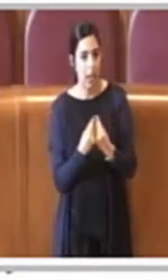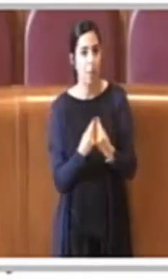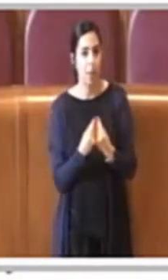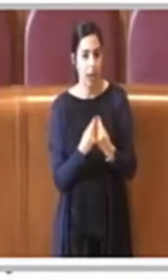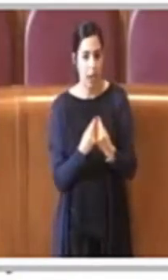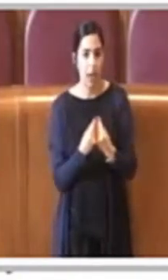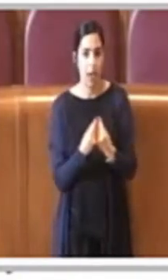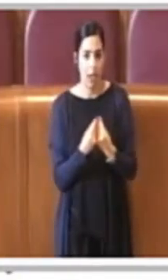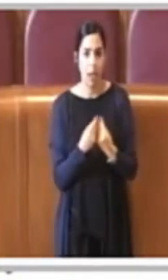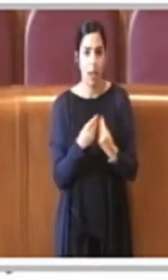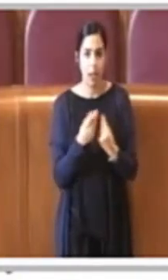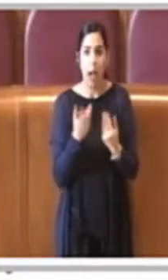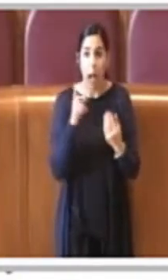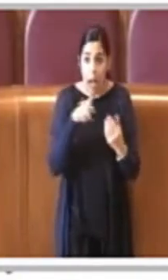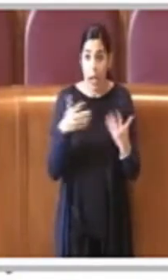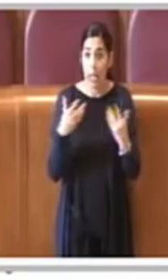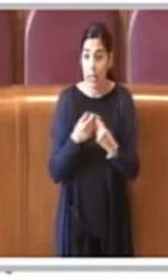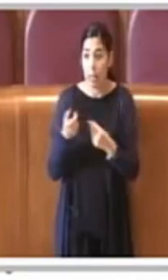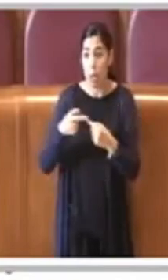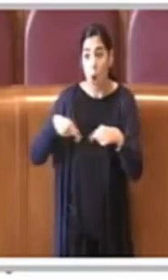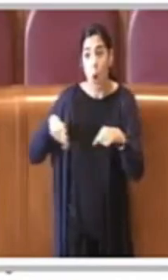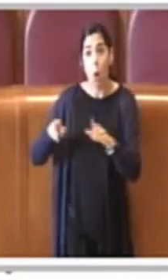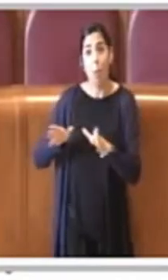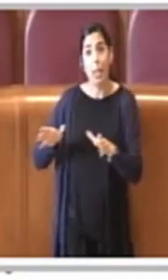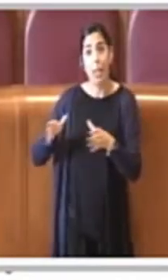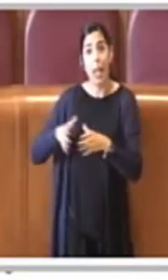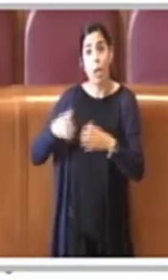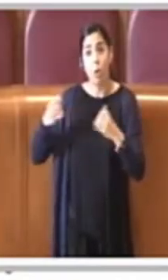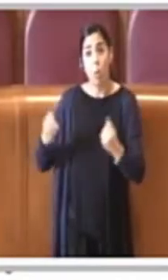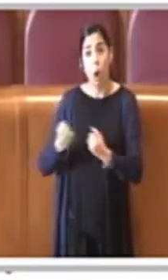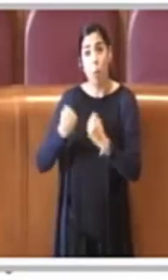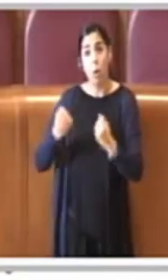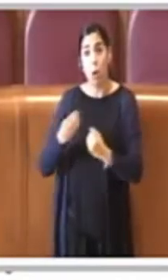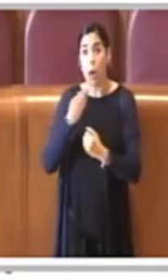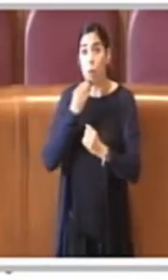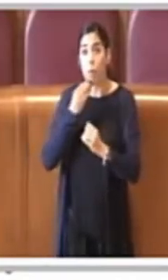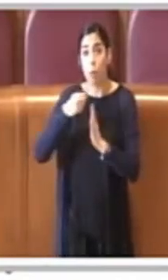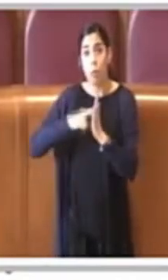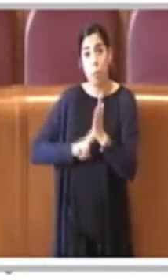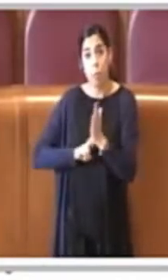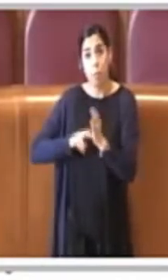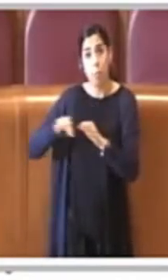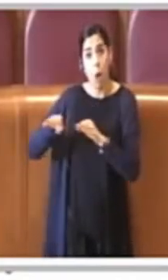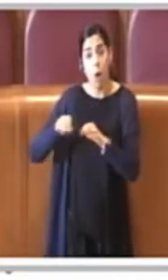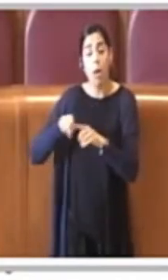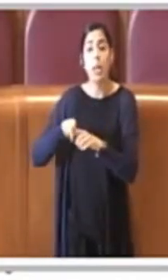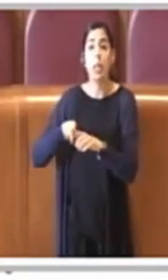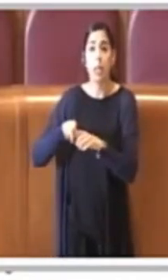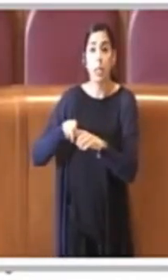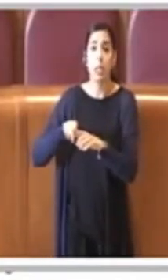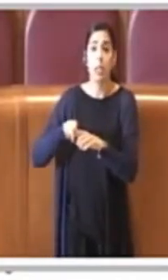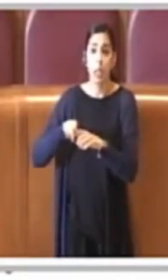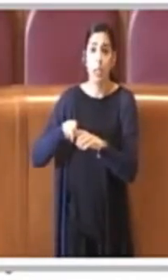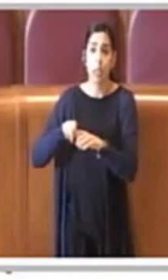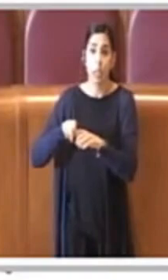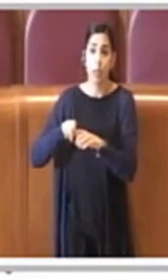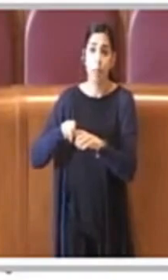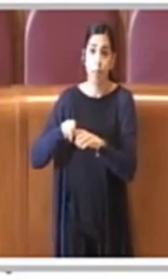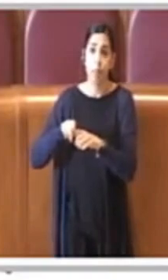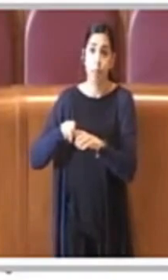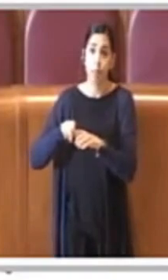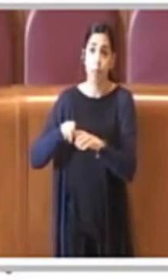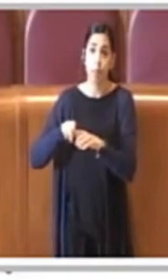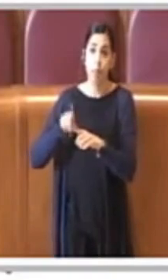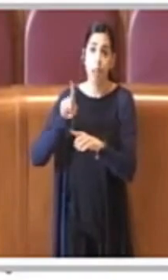comitato promotore per la food policy soprattutto in un'altra situazione come